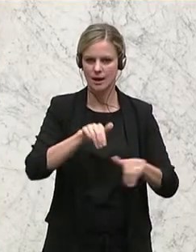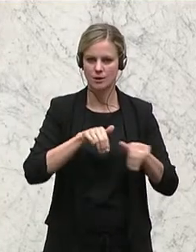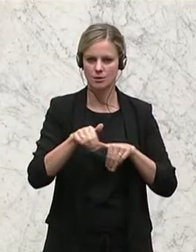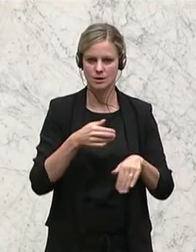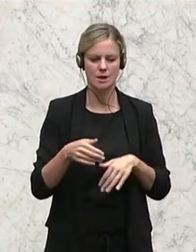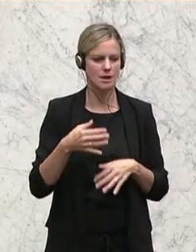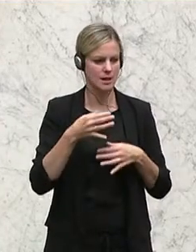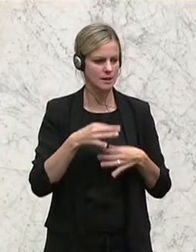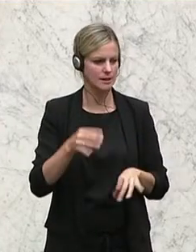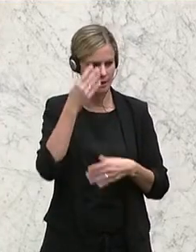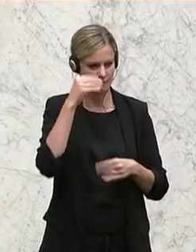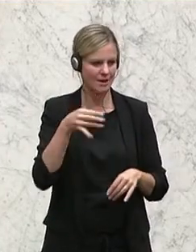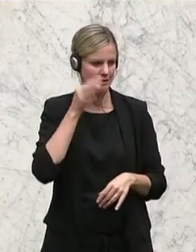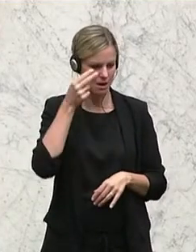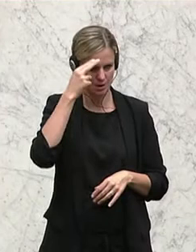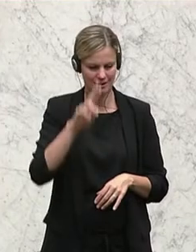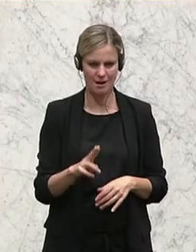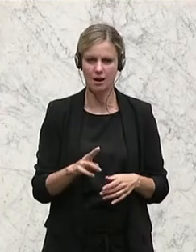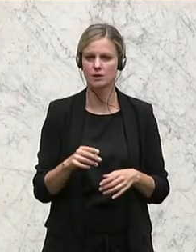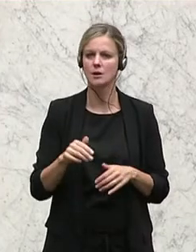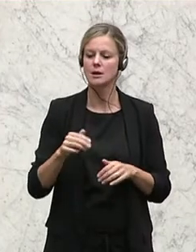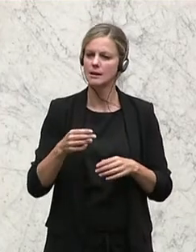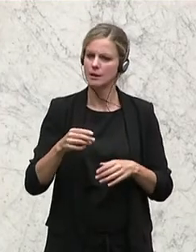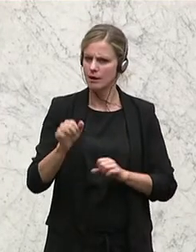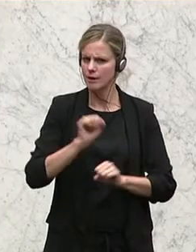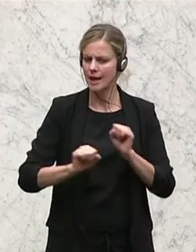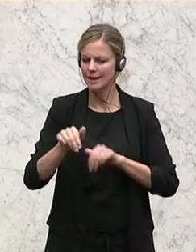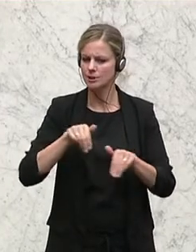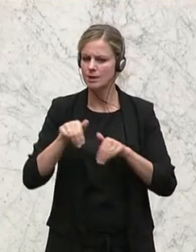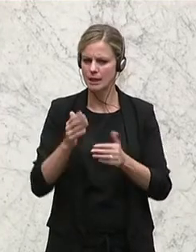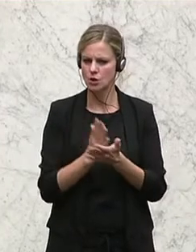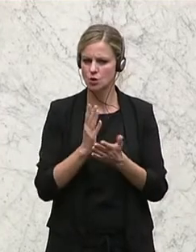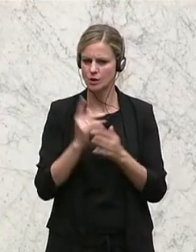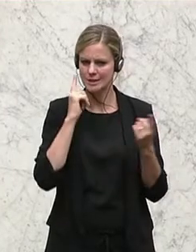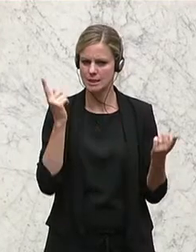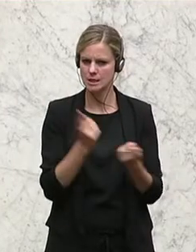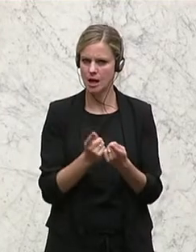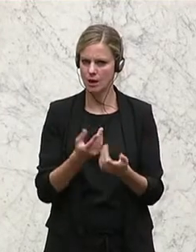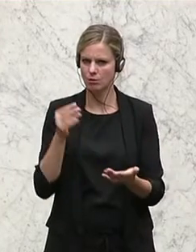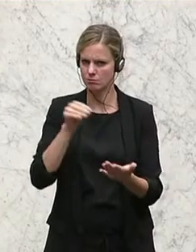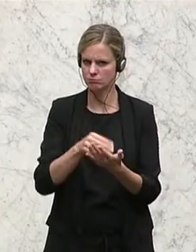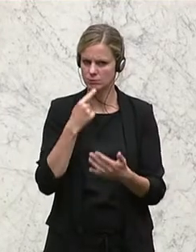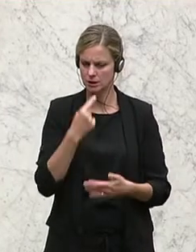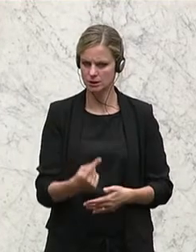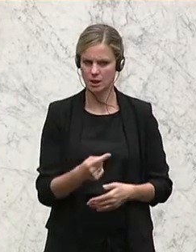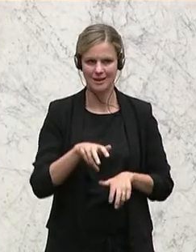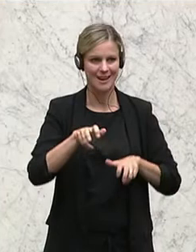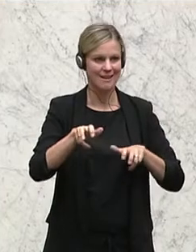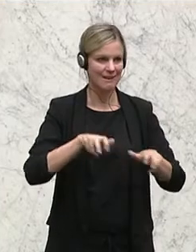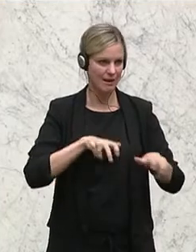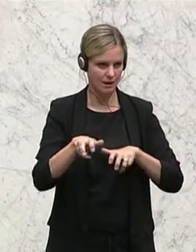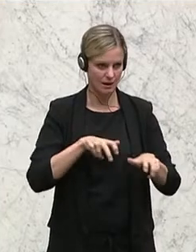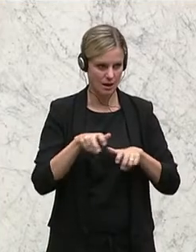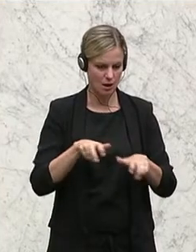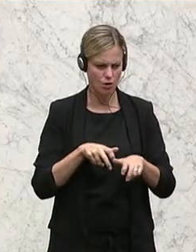geehrten Damen und Herren, der Herr Verteidigungsminister, brachte es dann in einer Zeitung zum Ausdruck und auf den Punkt. Die Regierung, und von der